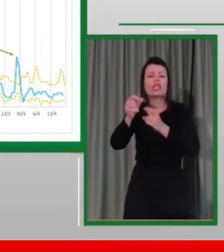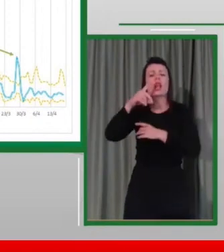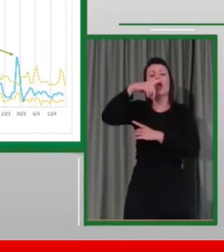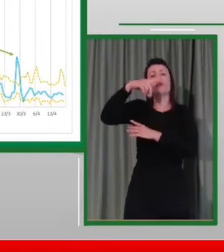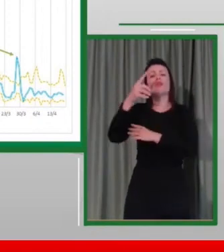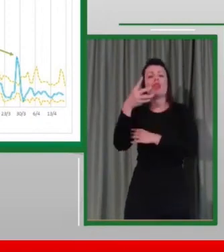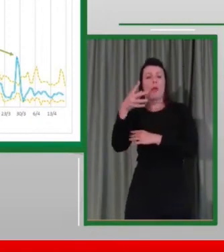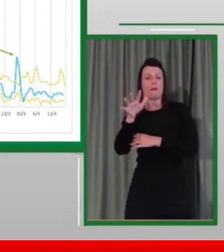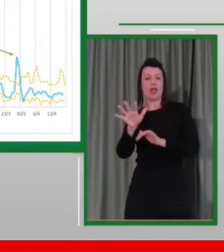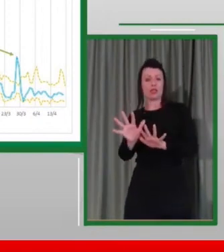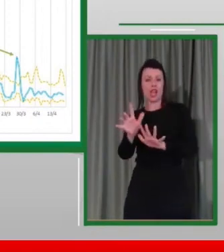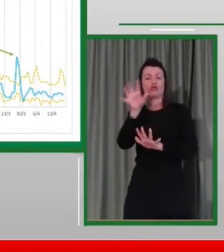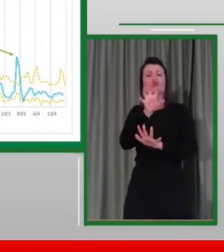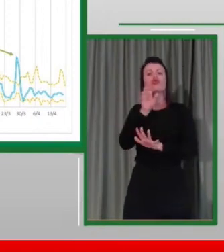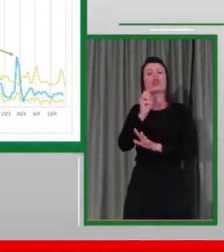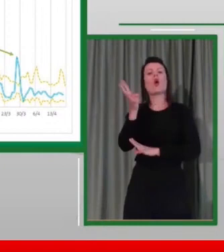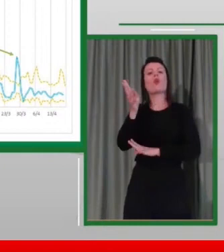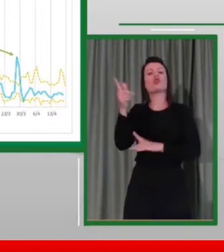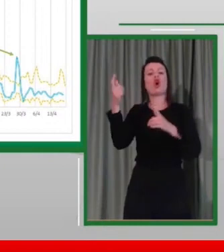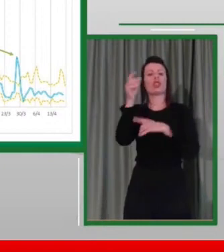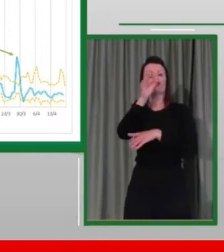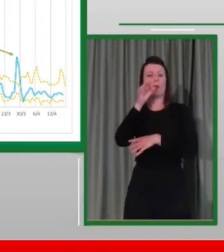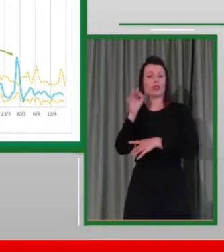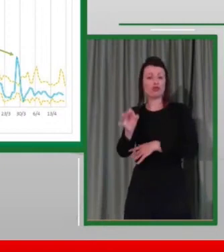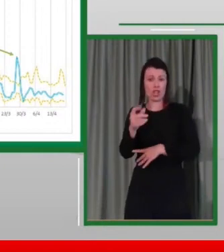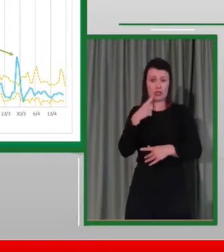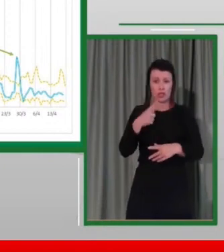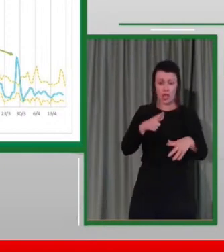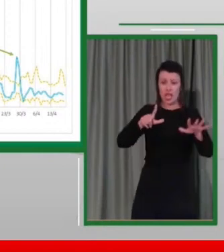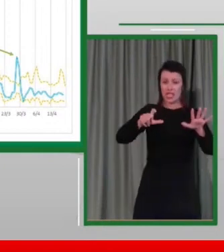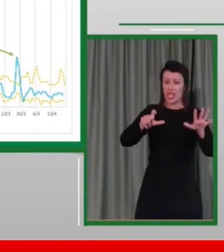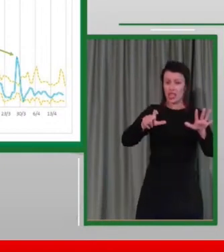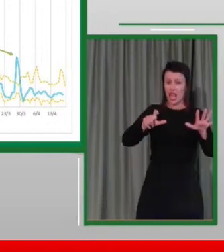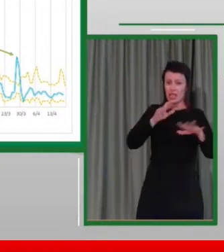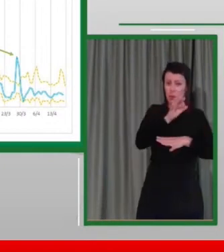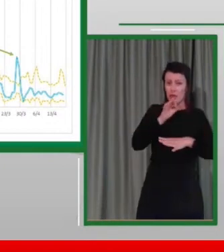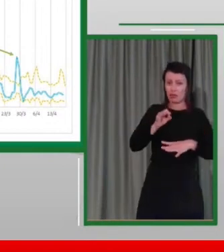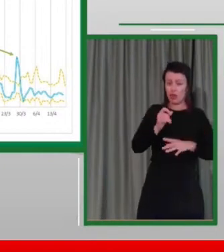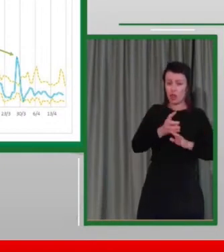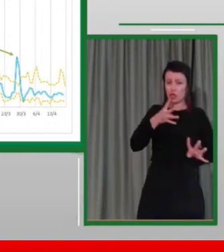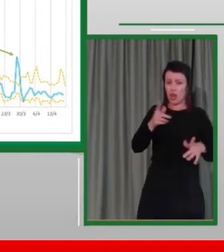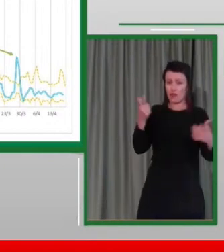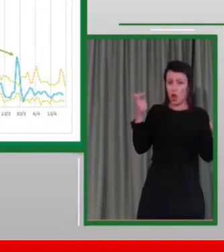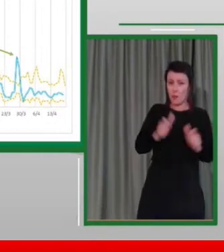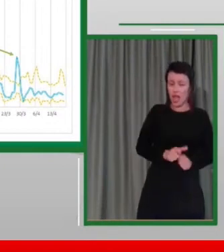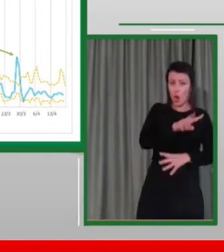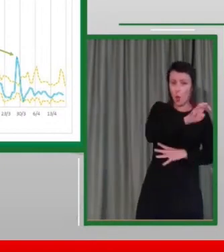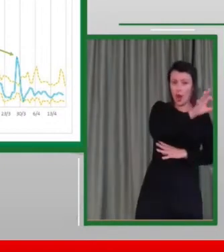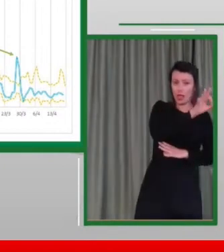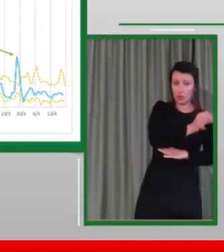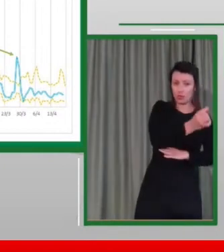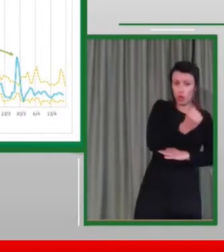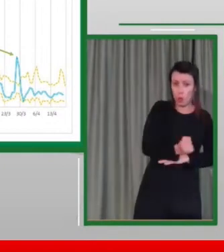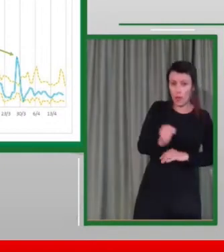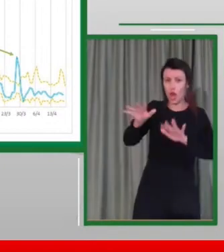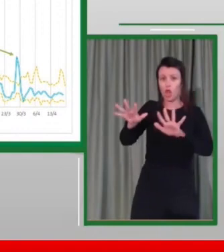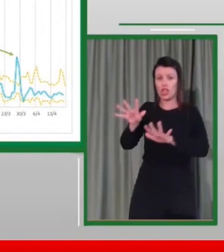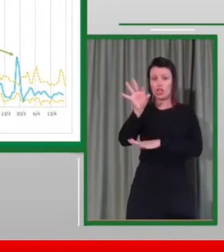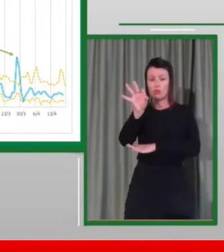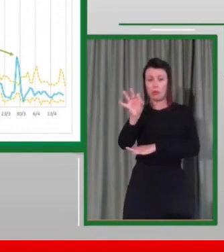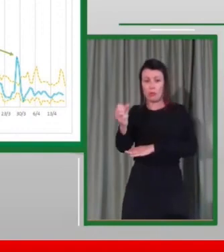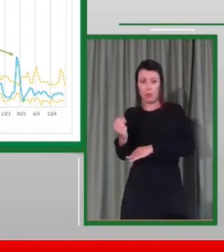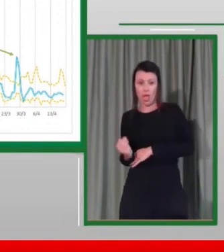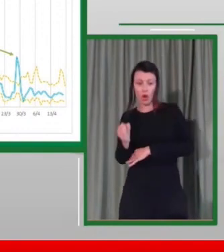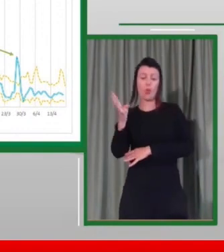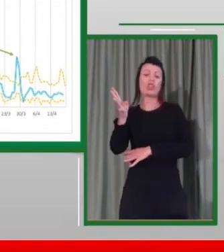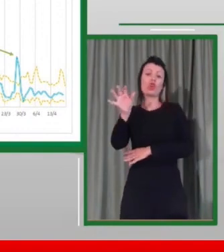Meno 70% il traffico, meno 40% gli ossidi di azoto, meno 14% le polveri. I Lombardia dei dati sono ancora più bassi, meno